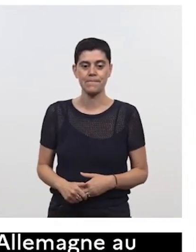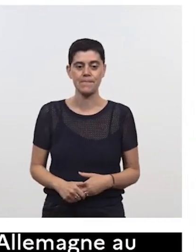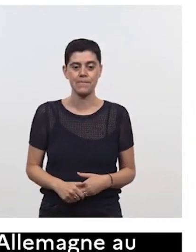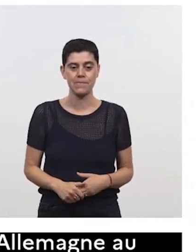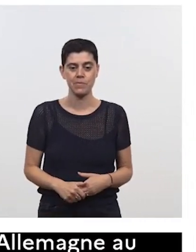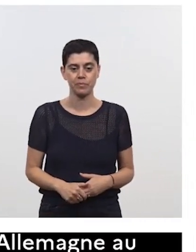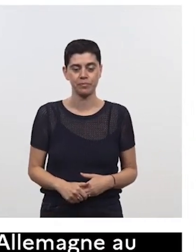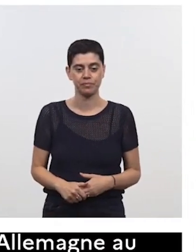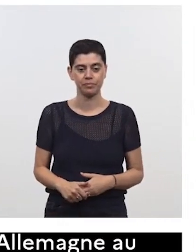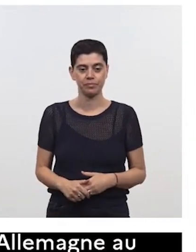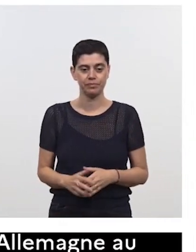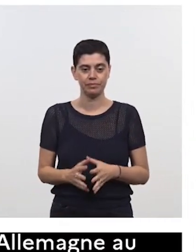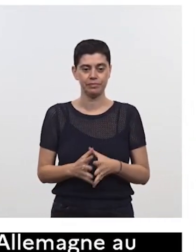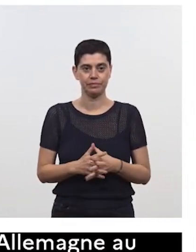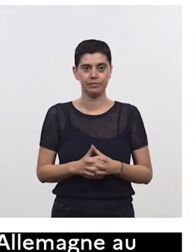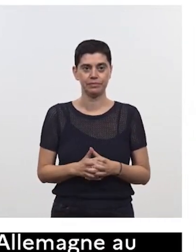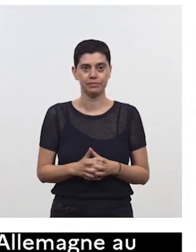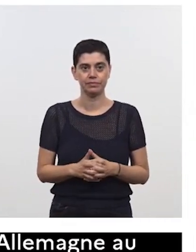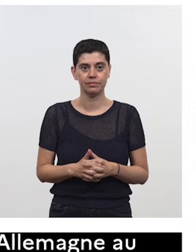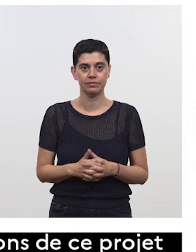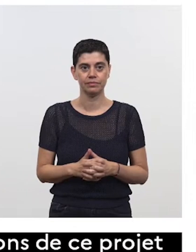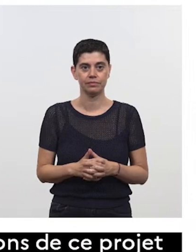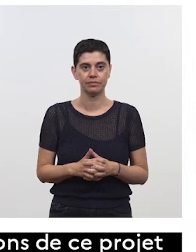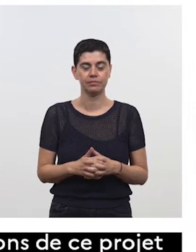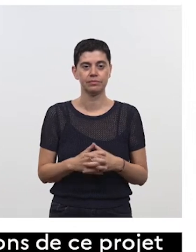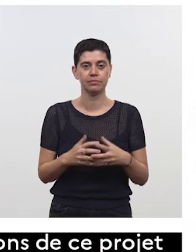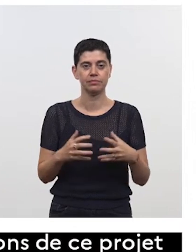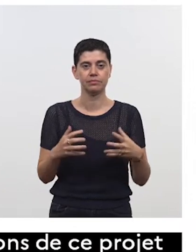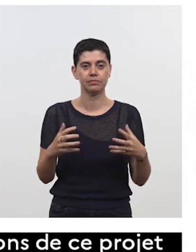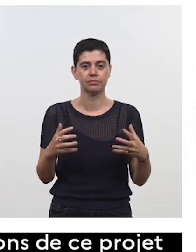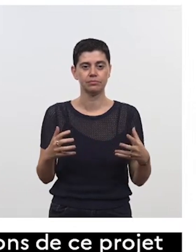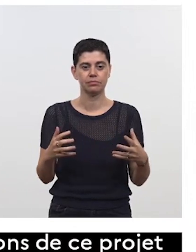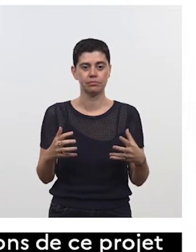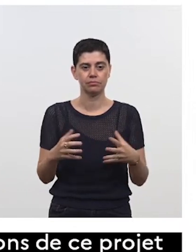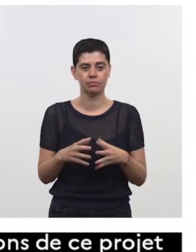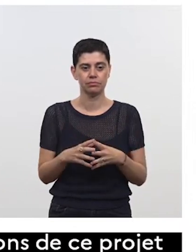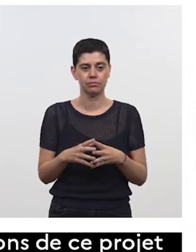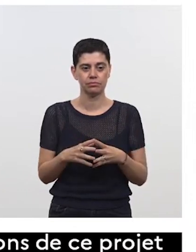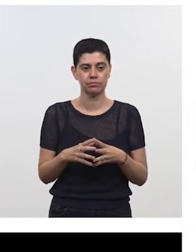Applaudissements Mesdames et messieurs, je